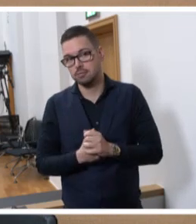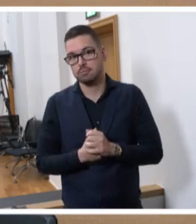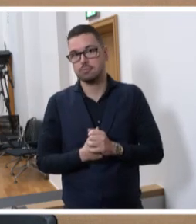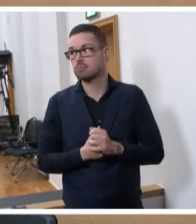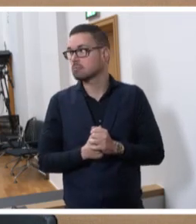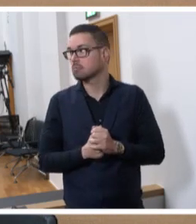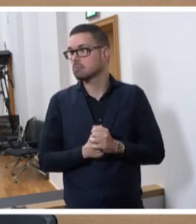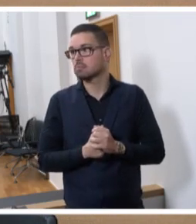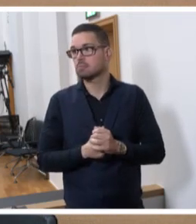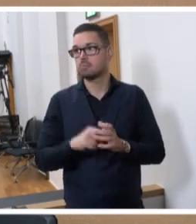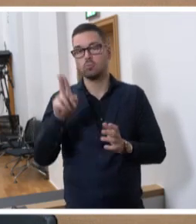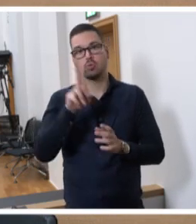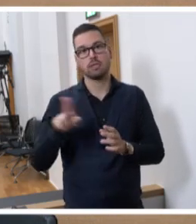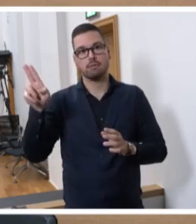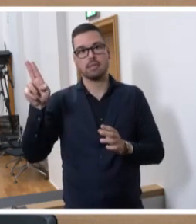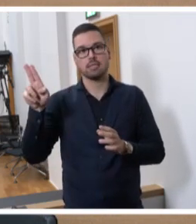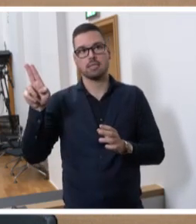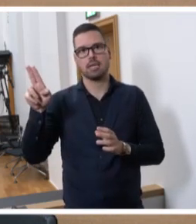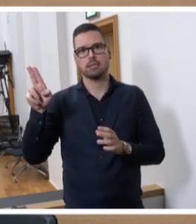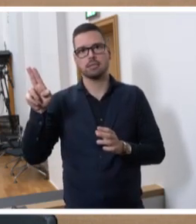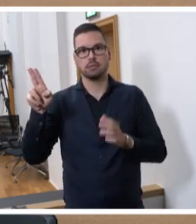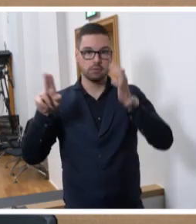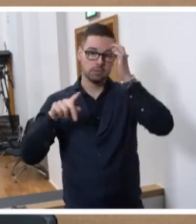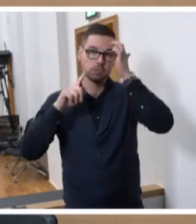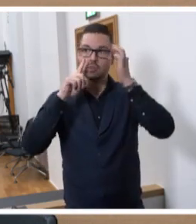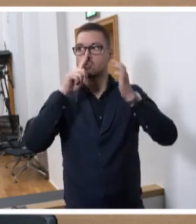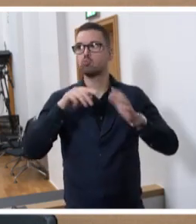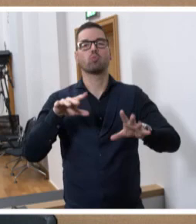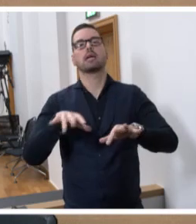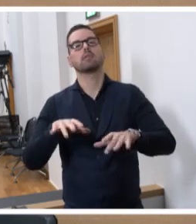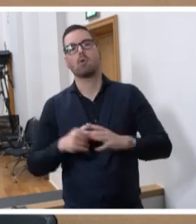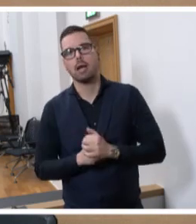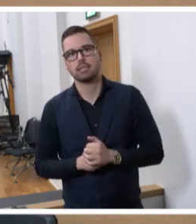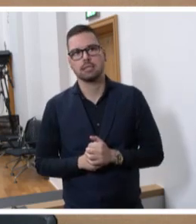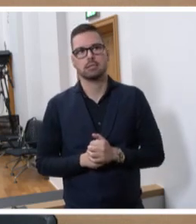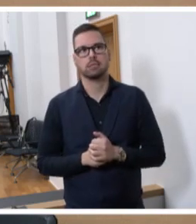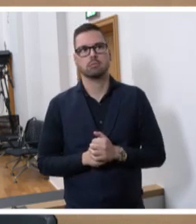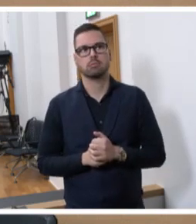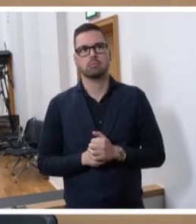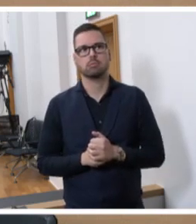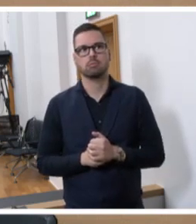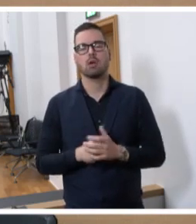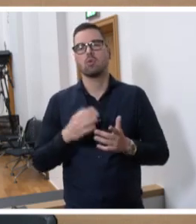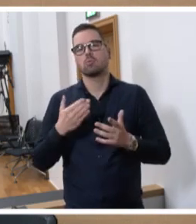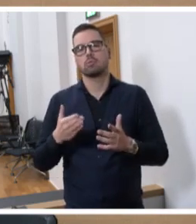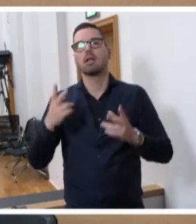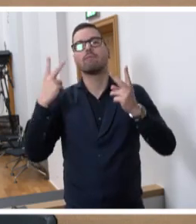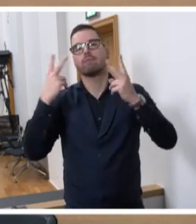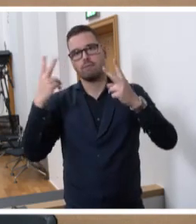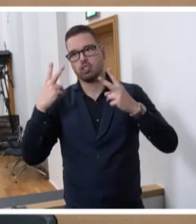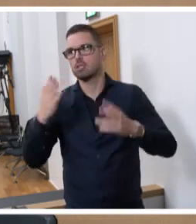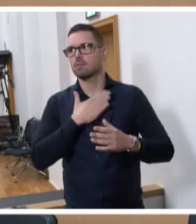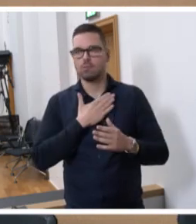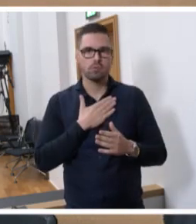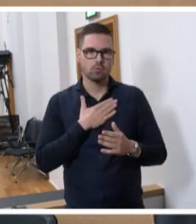denn die Universität besteht für uns nicht nur aus der Informatik, gleichwohl diese natürlich wichtig ist für